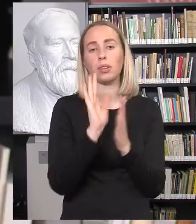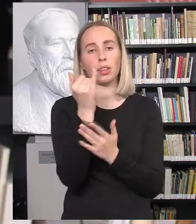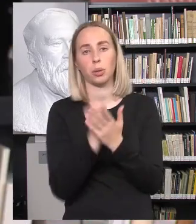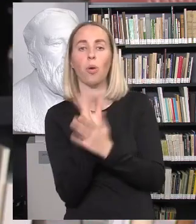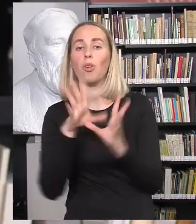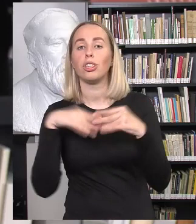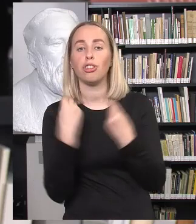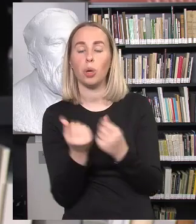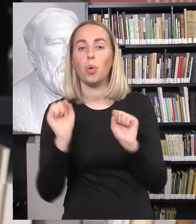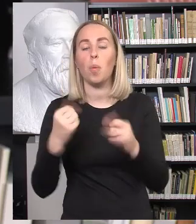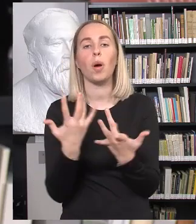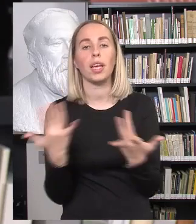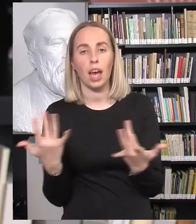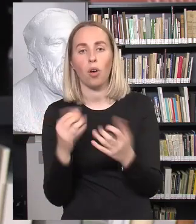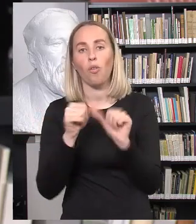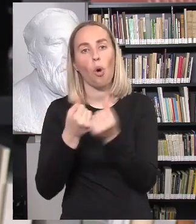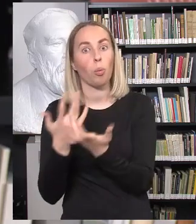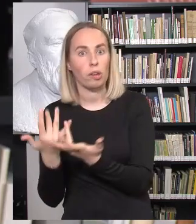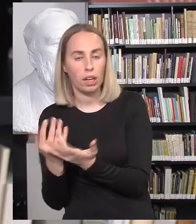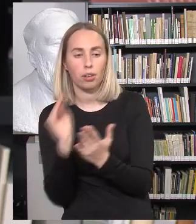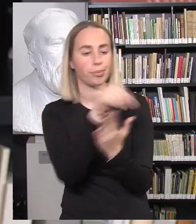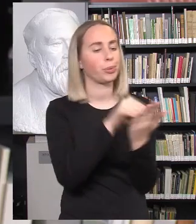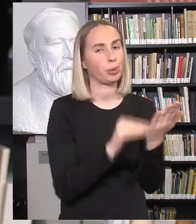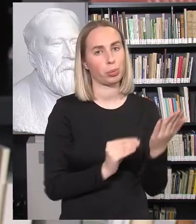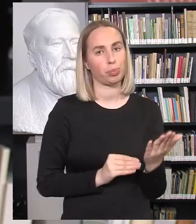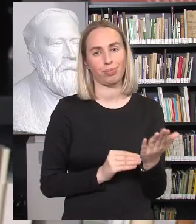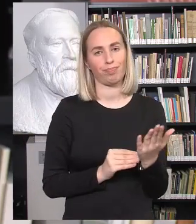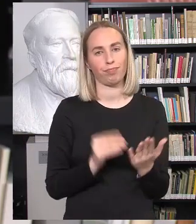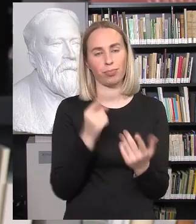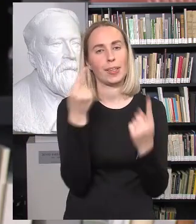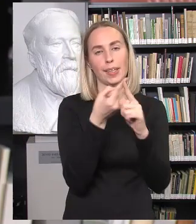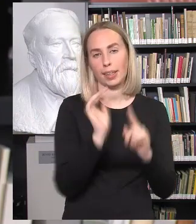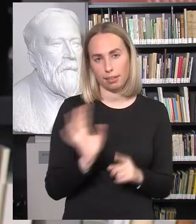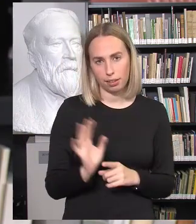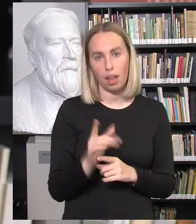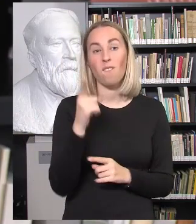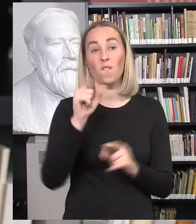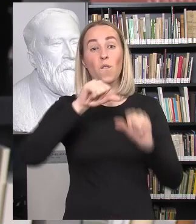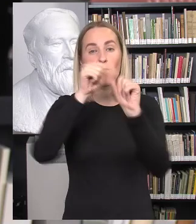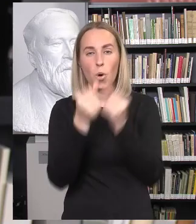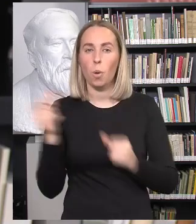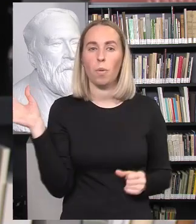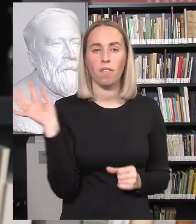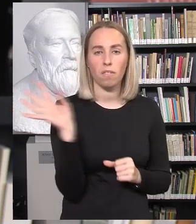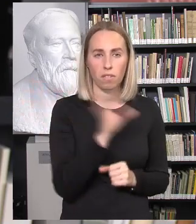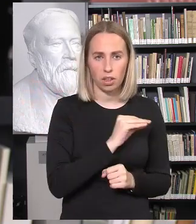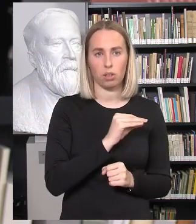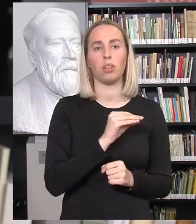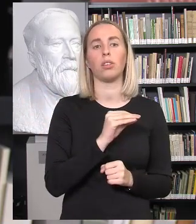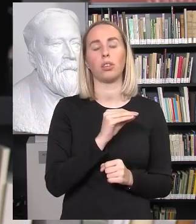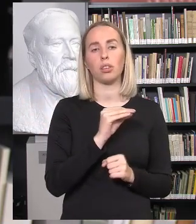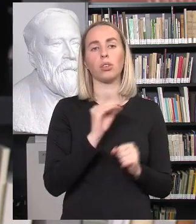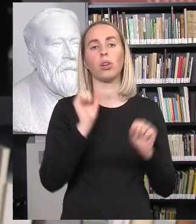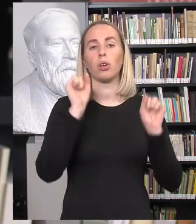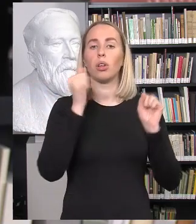tu šeimų galėtų būti formų. Tai reiškia, kad bet kokią formą, apriodinai, turi būti, na, vaikas